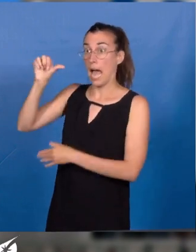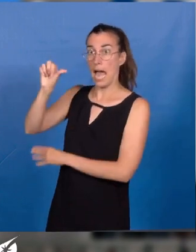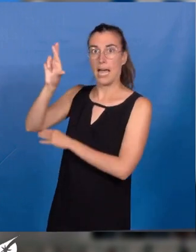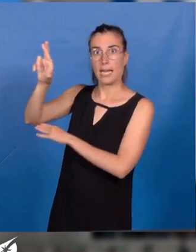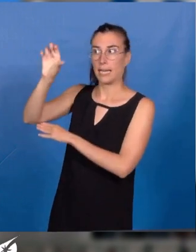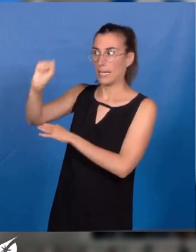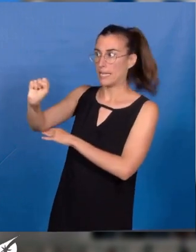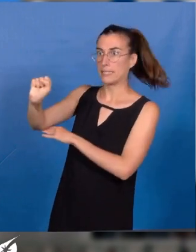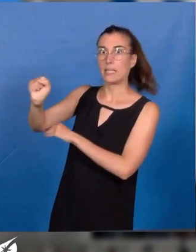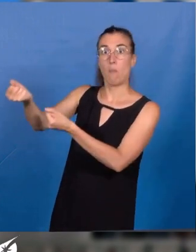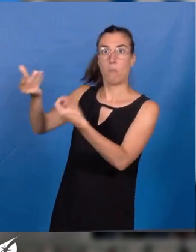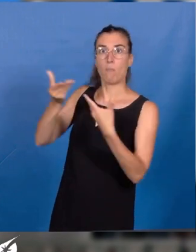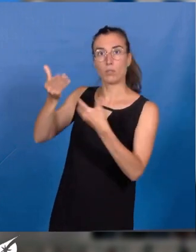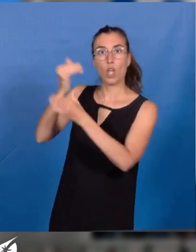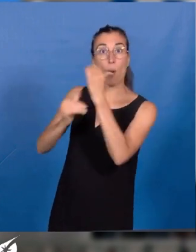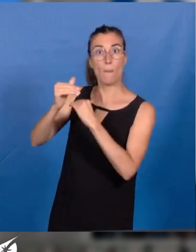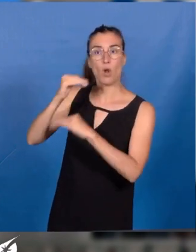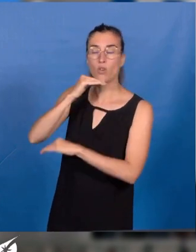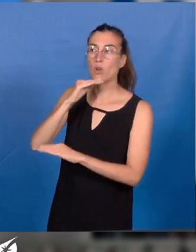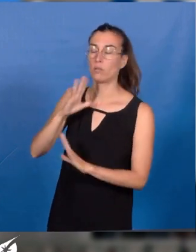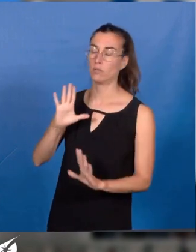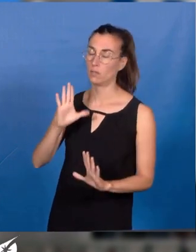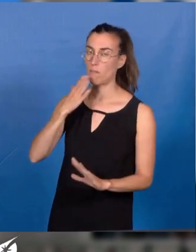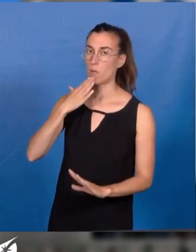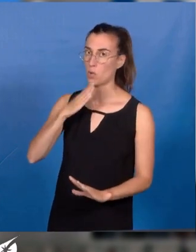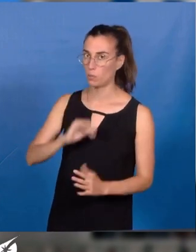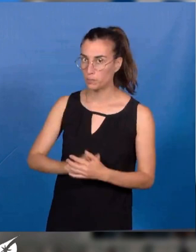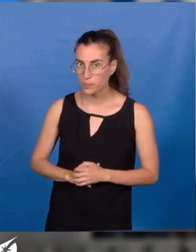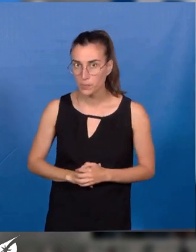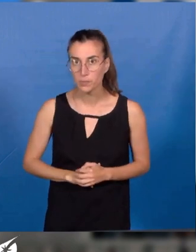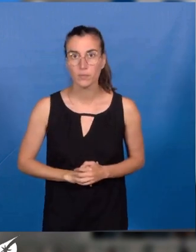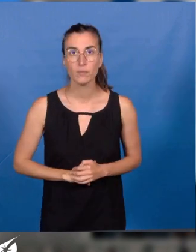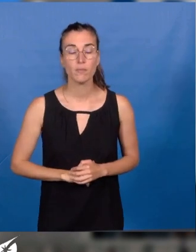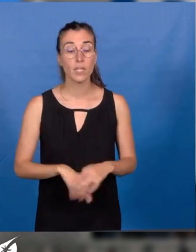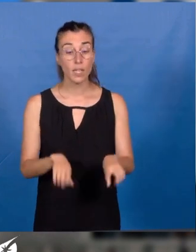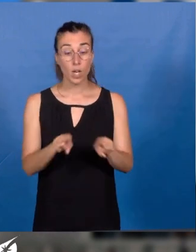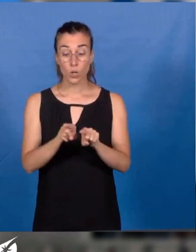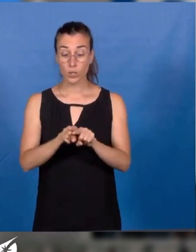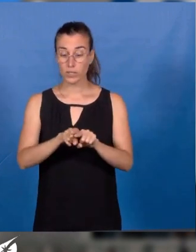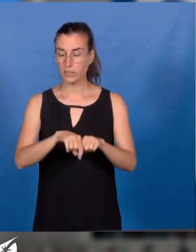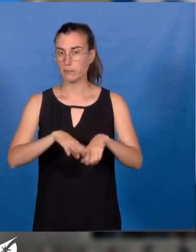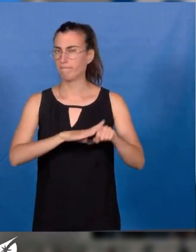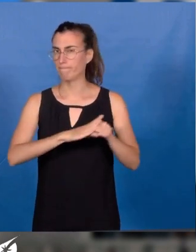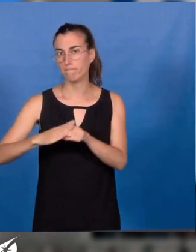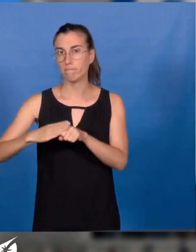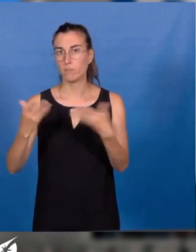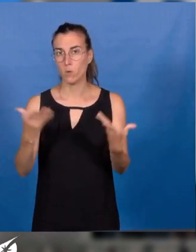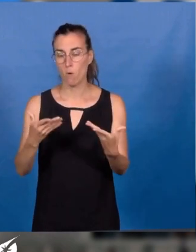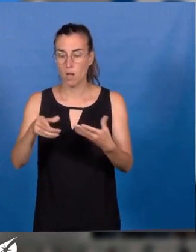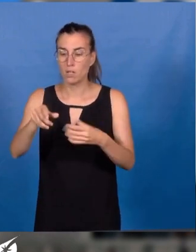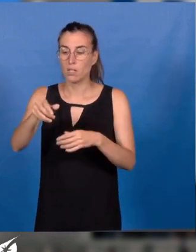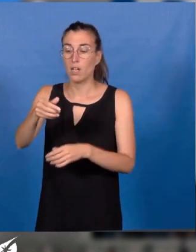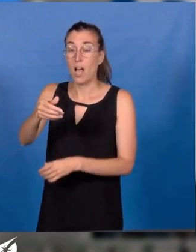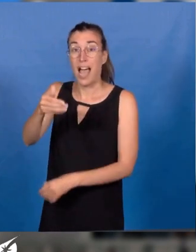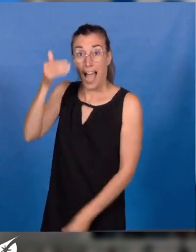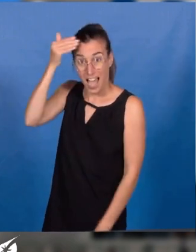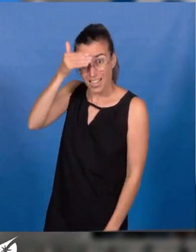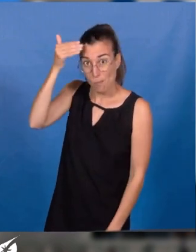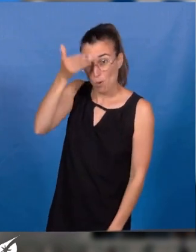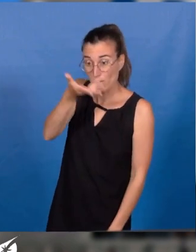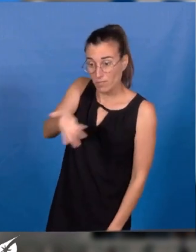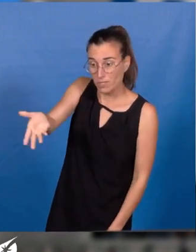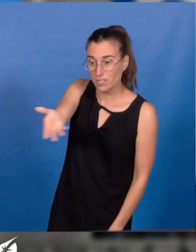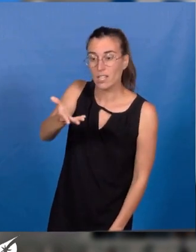heureux. Enfin, nous appelons votre attention sur la santé animale. La délibération indique la